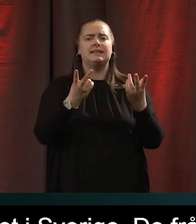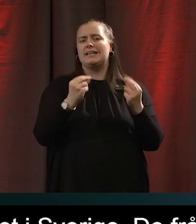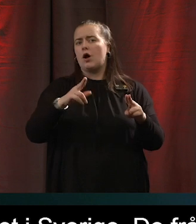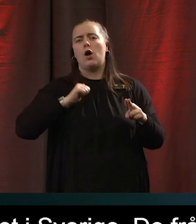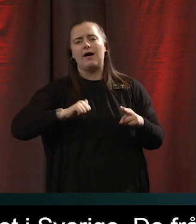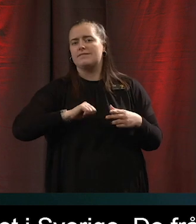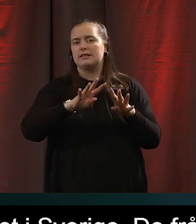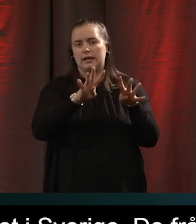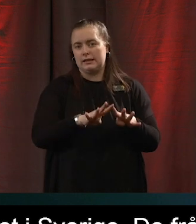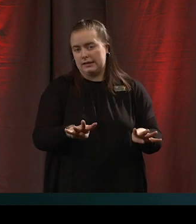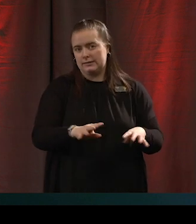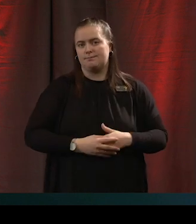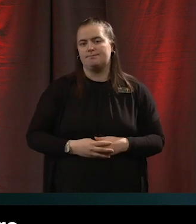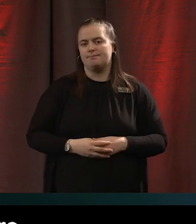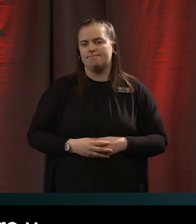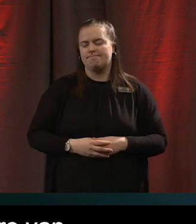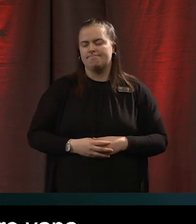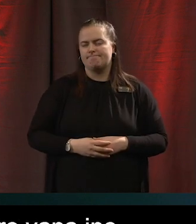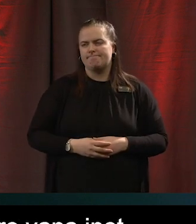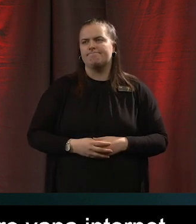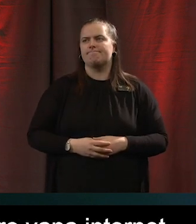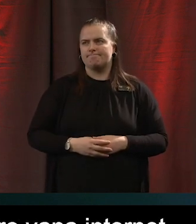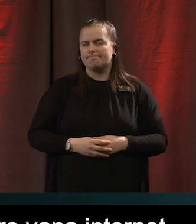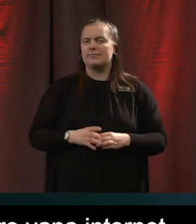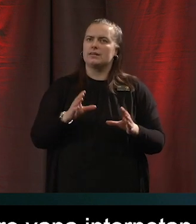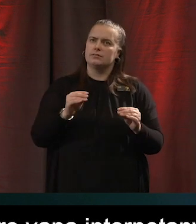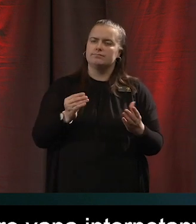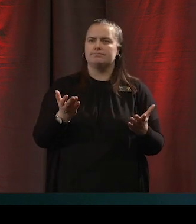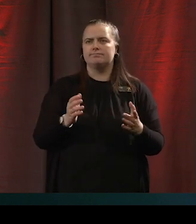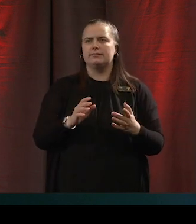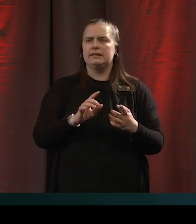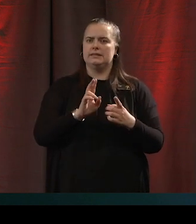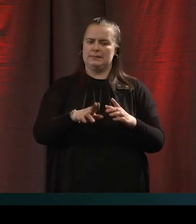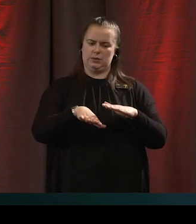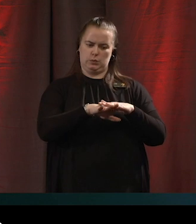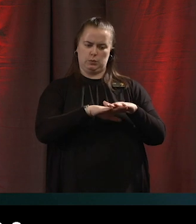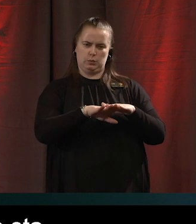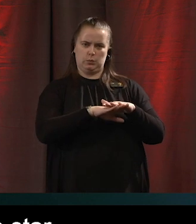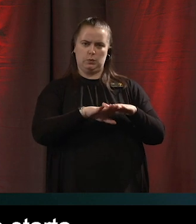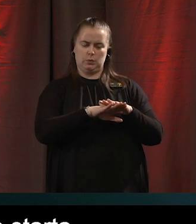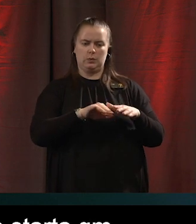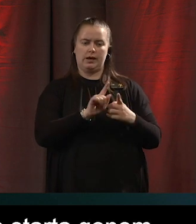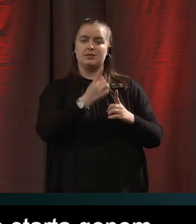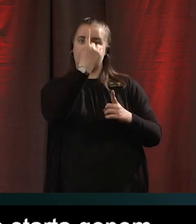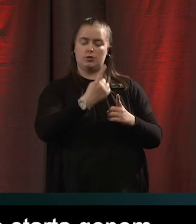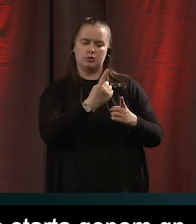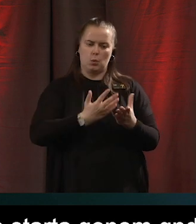det men nu har du chansen att fylla på lite ja men det kanske är att starta utifrån en grundlig genomgång av